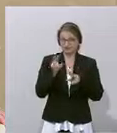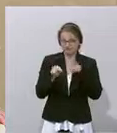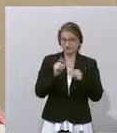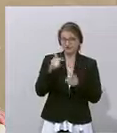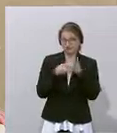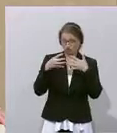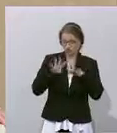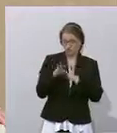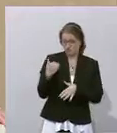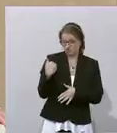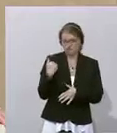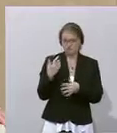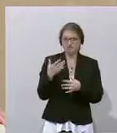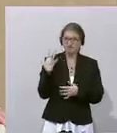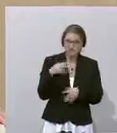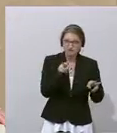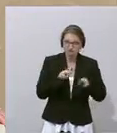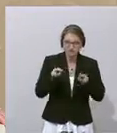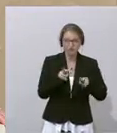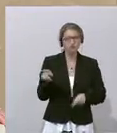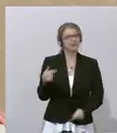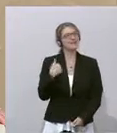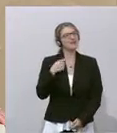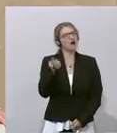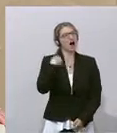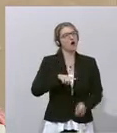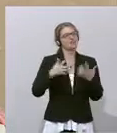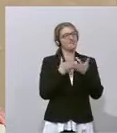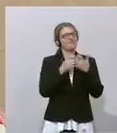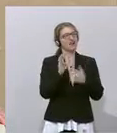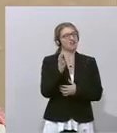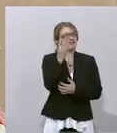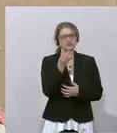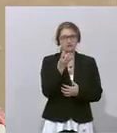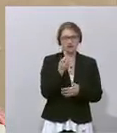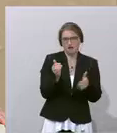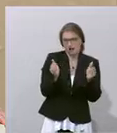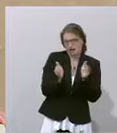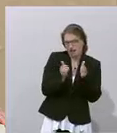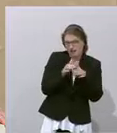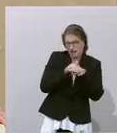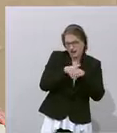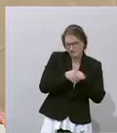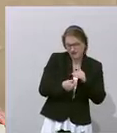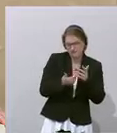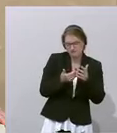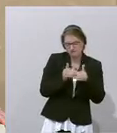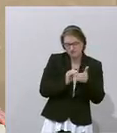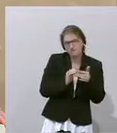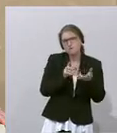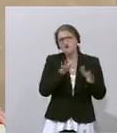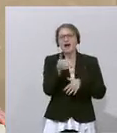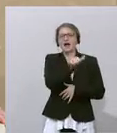nächste Video. Ich komme aus dem Waldviertel, aus einer kleinen Gemeinde, ca. 100